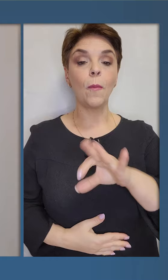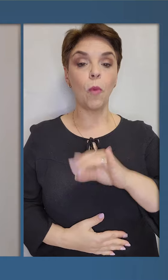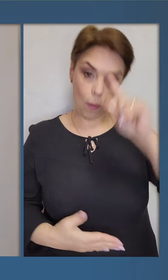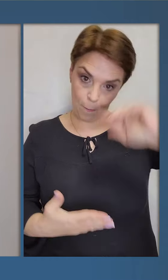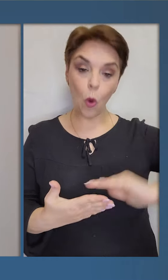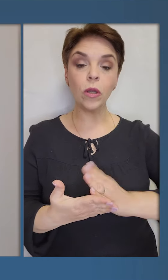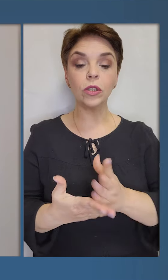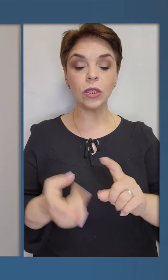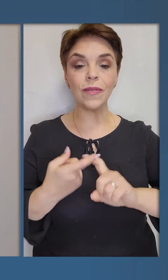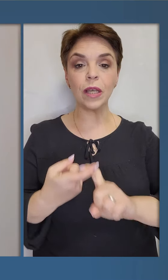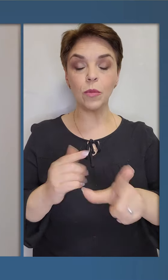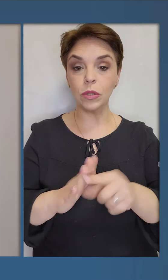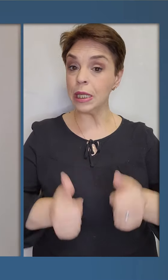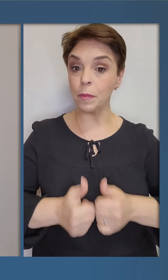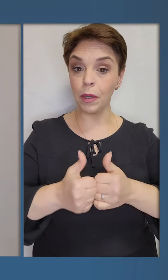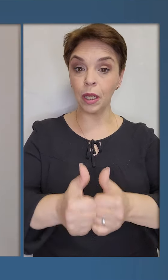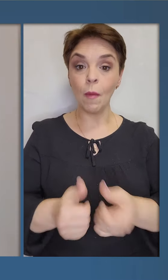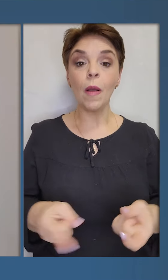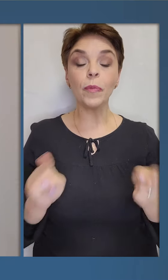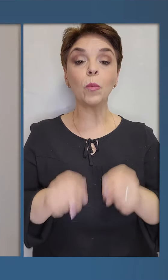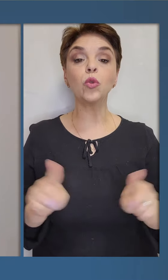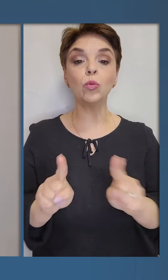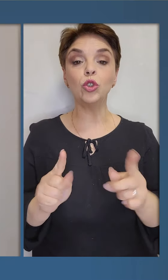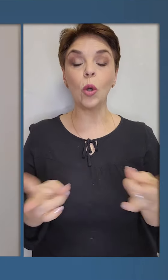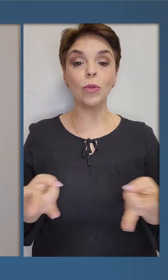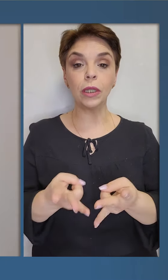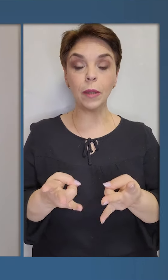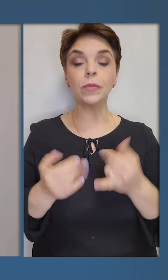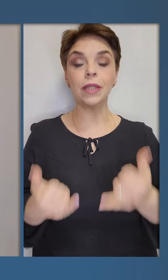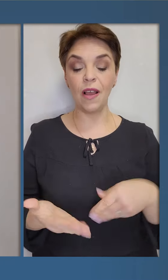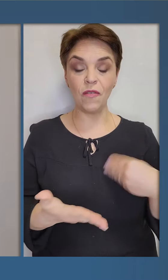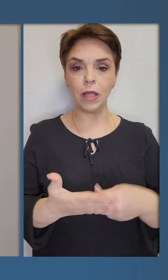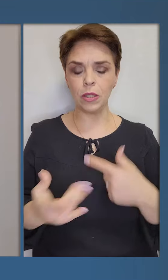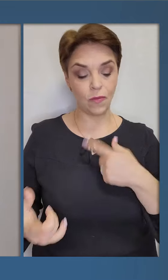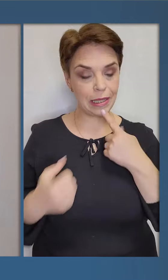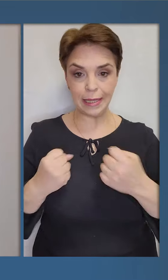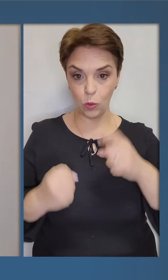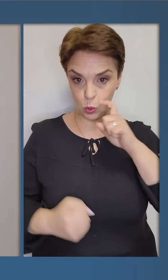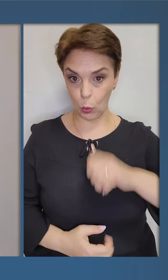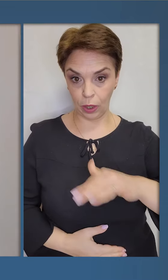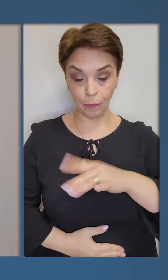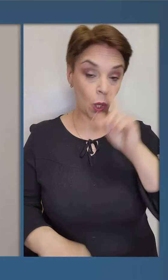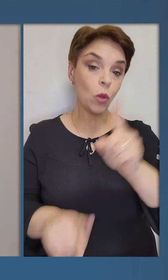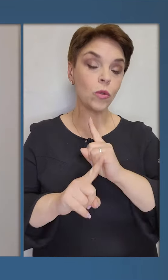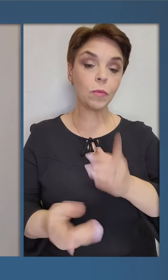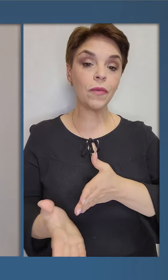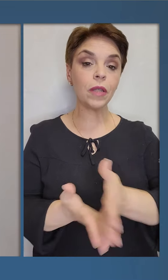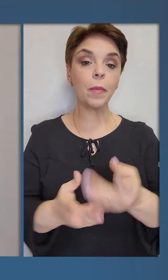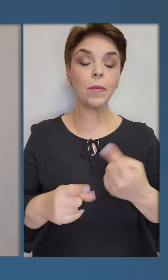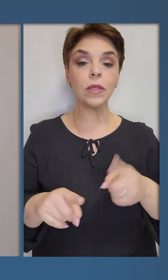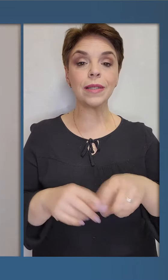фронті. І по політичній взаємодії з партнерами. І по тому, що потрібно для фінансової стійкості України.